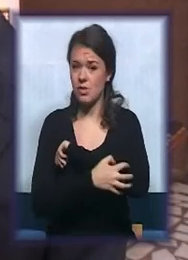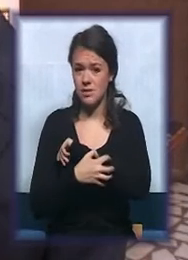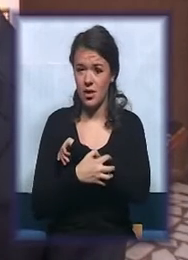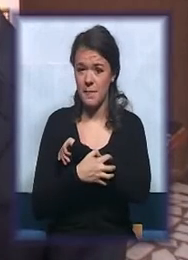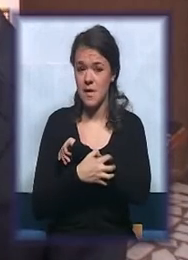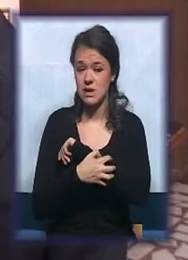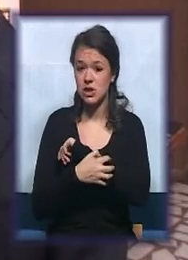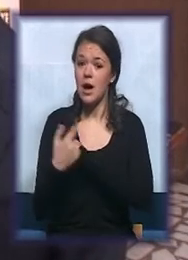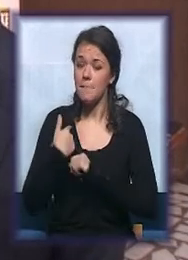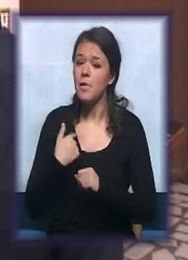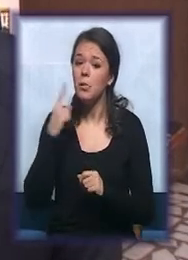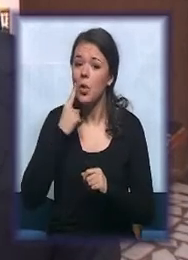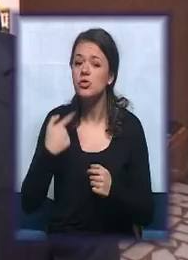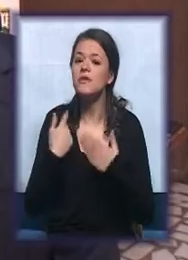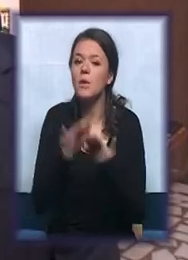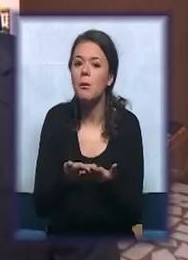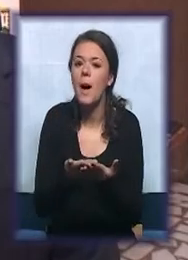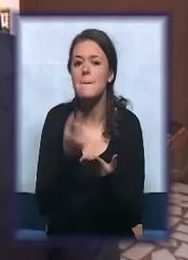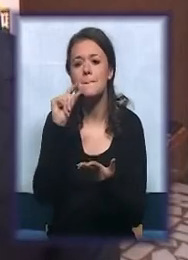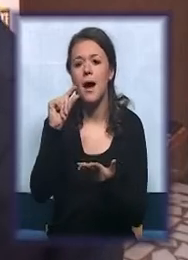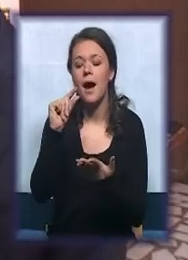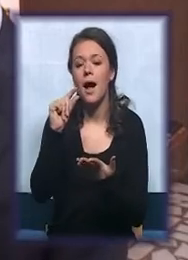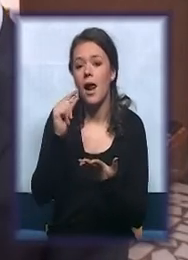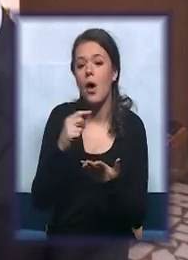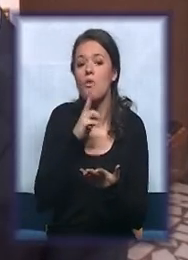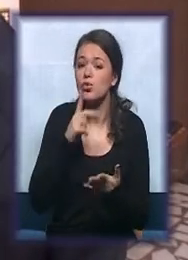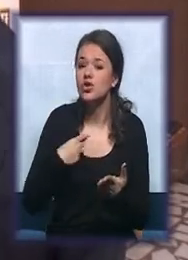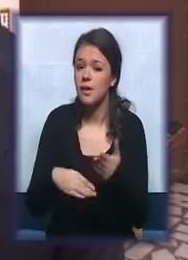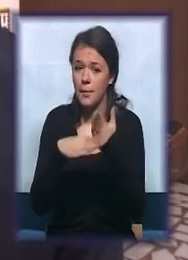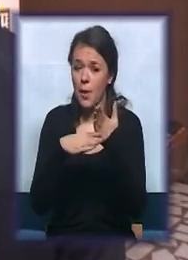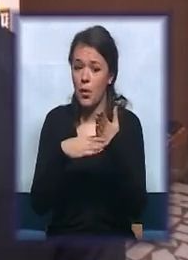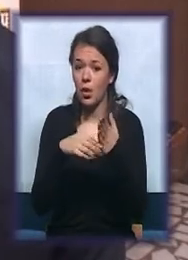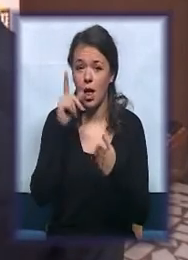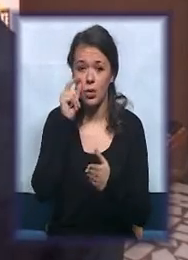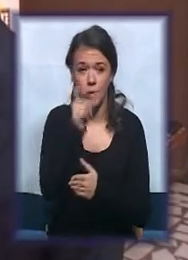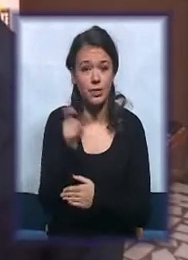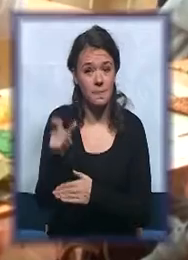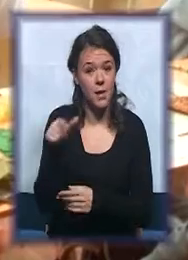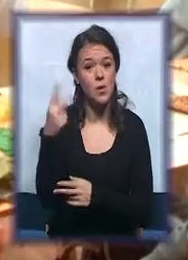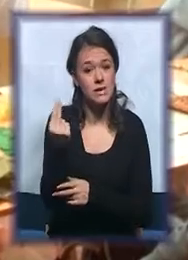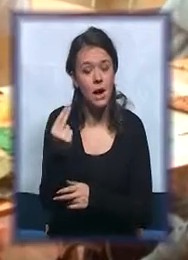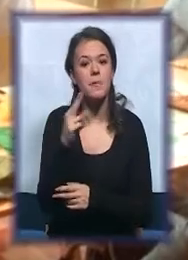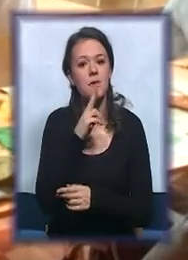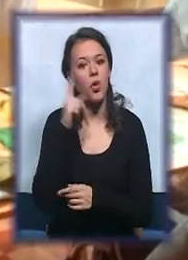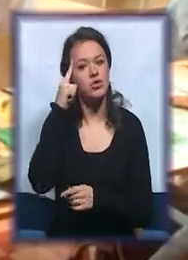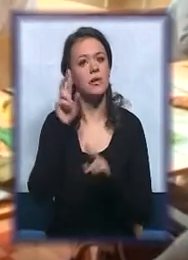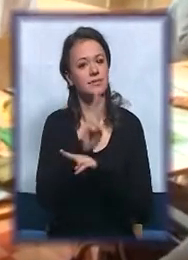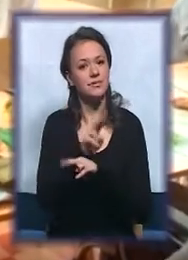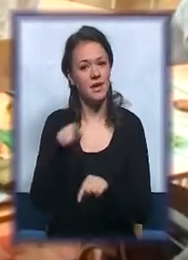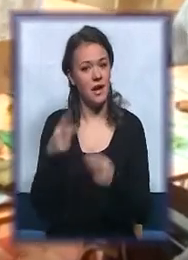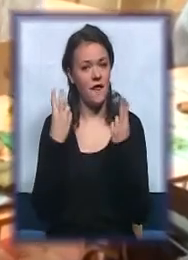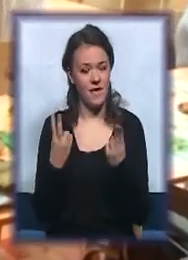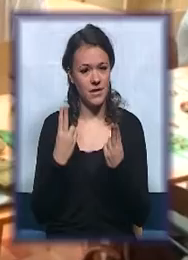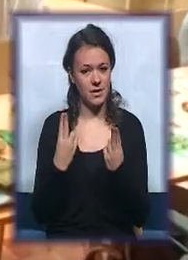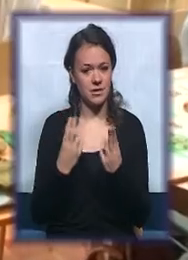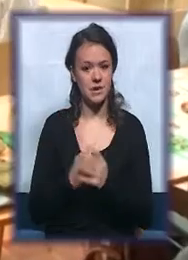pokušavamo da damo mali specijalni doprinos koji će pomoći ljudima u Srbiji da vode računa o ovim vrednostima. Svoje zadovoljstvo nije